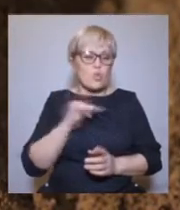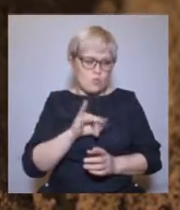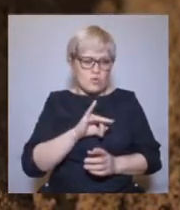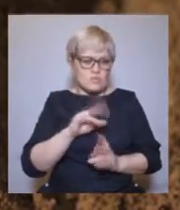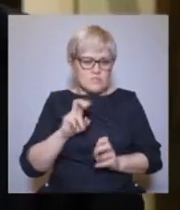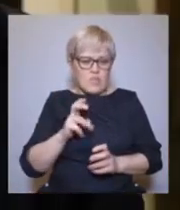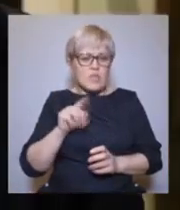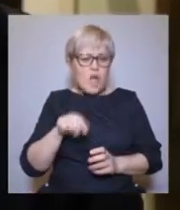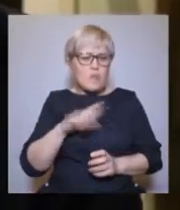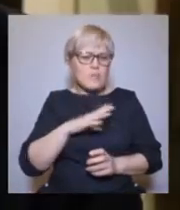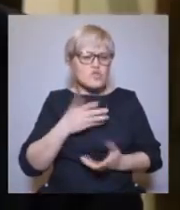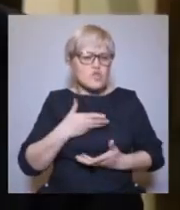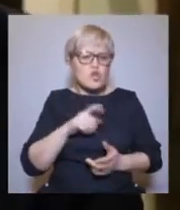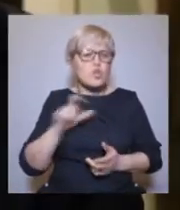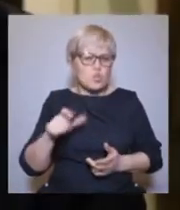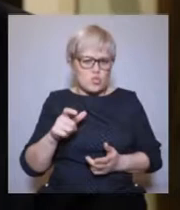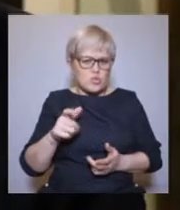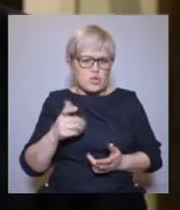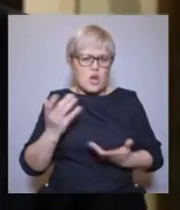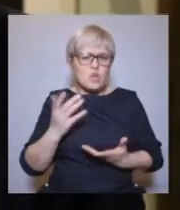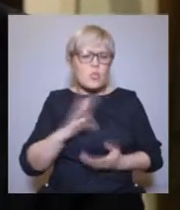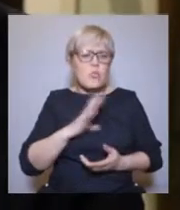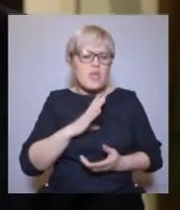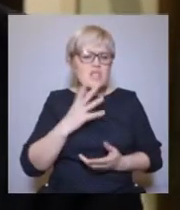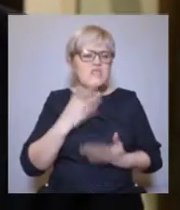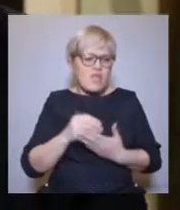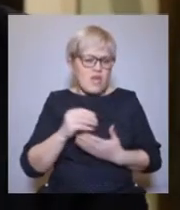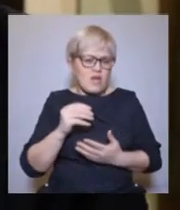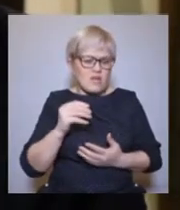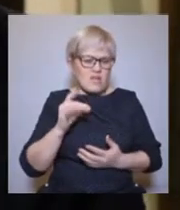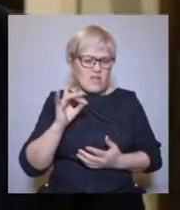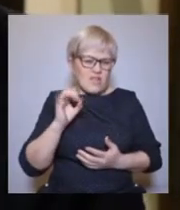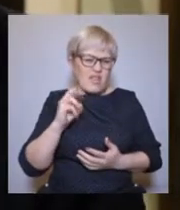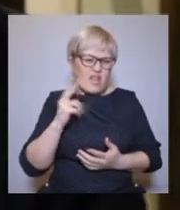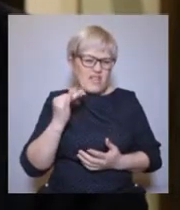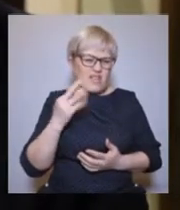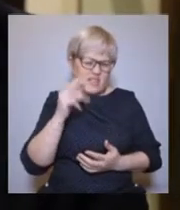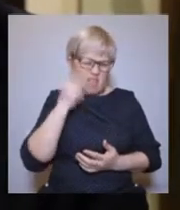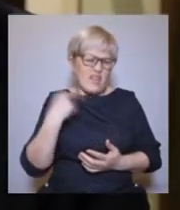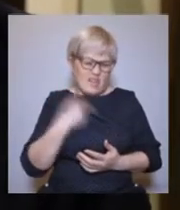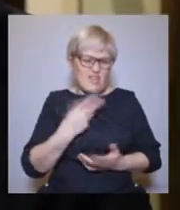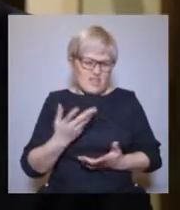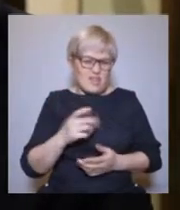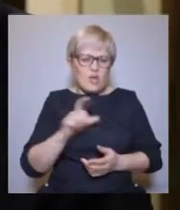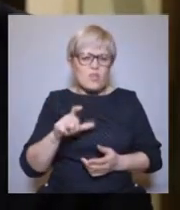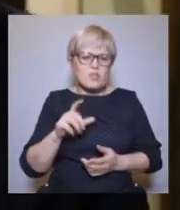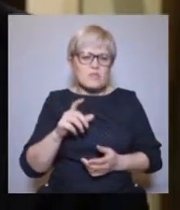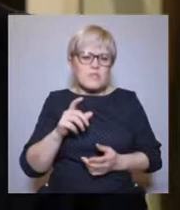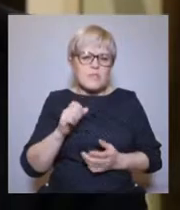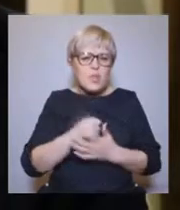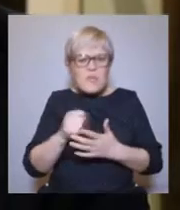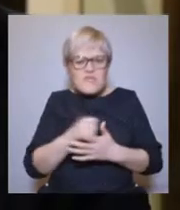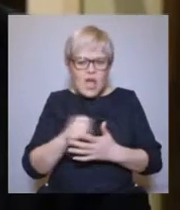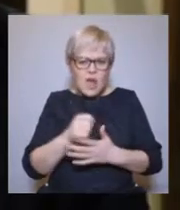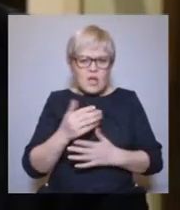Поэтому, ну какие люди там жили? Люди, у которых была какая-то своя религия, люди